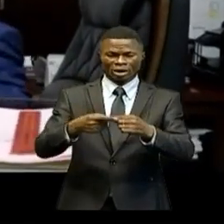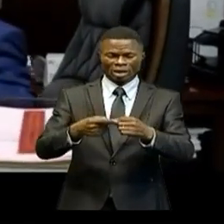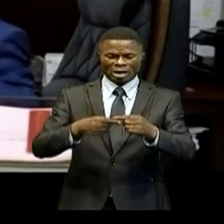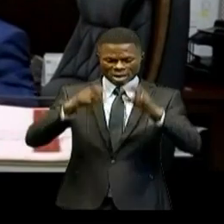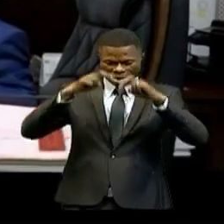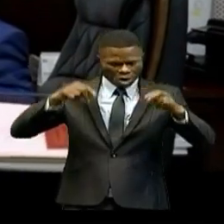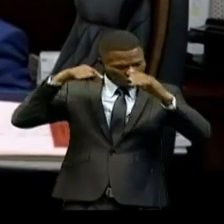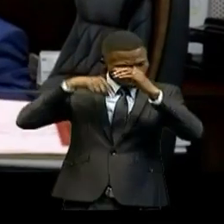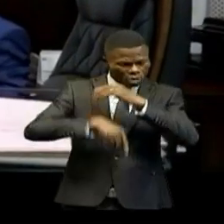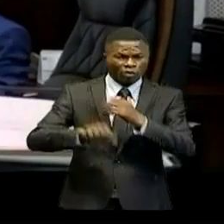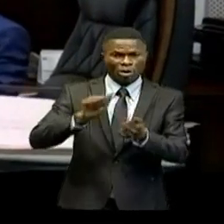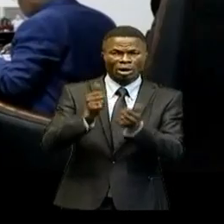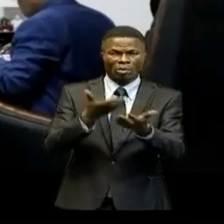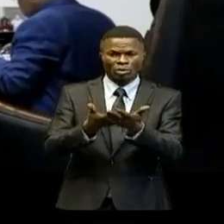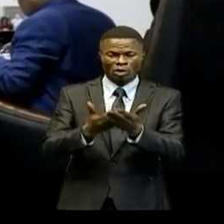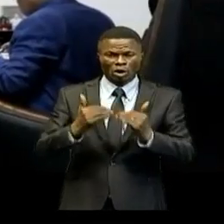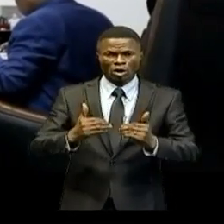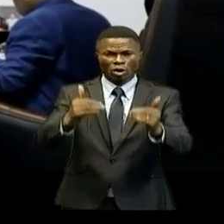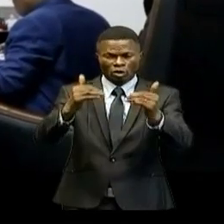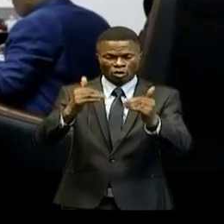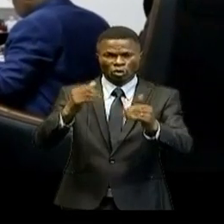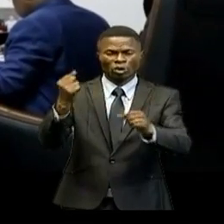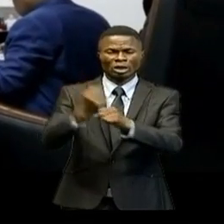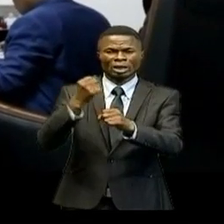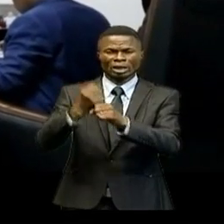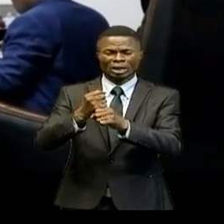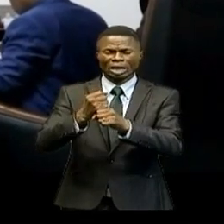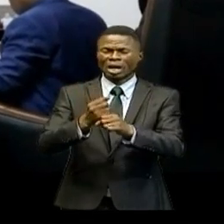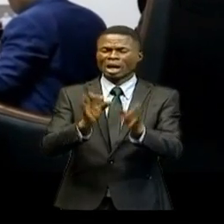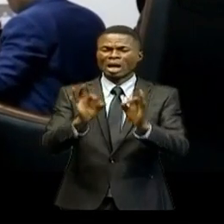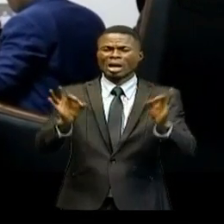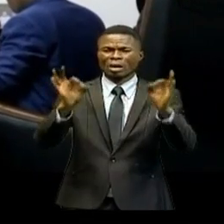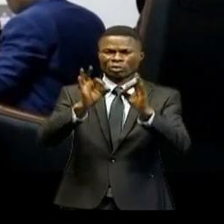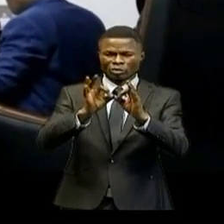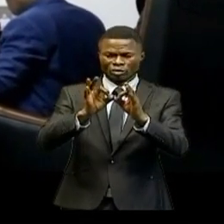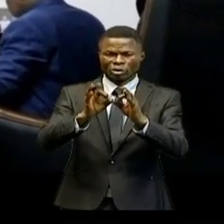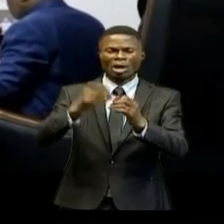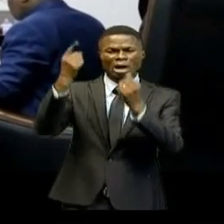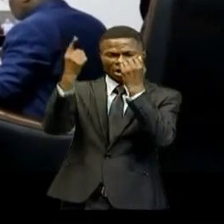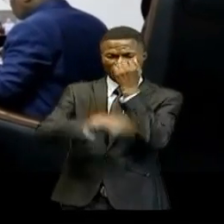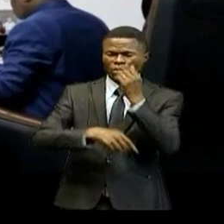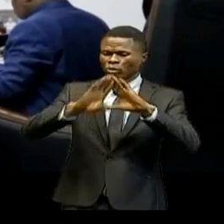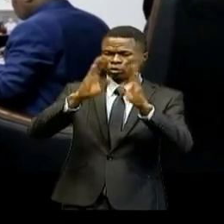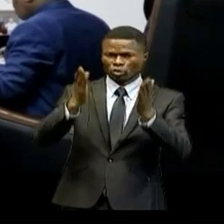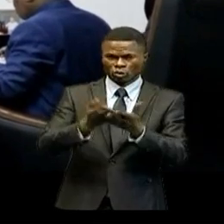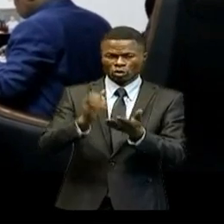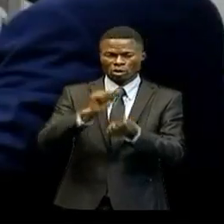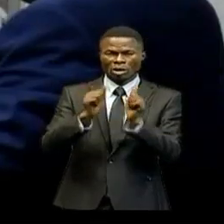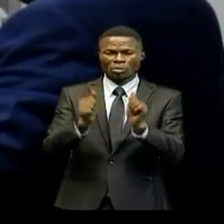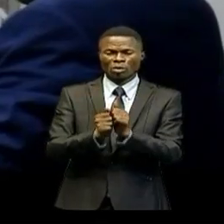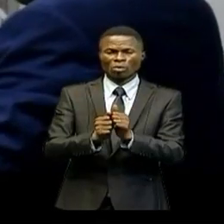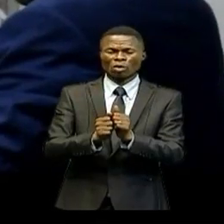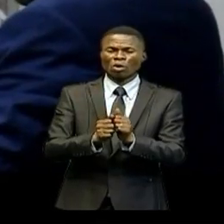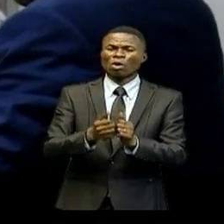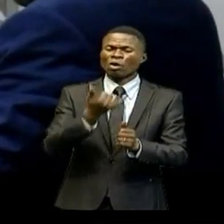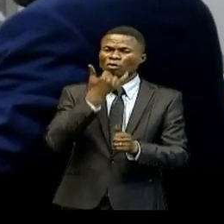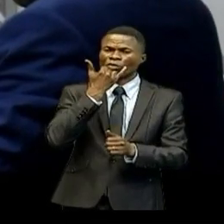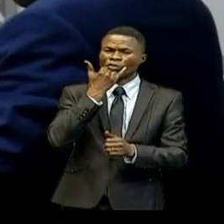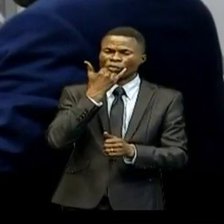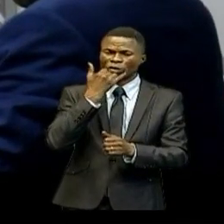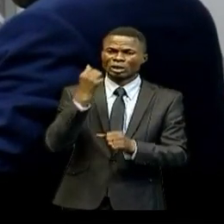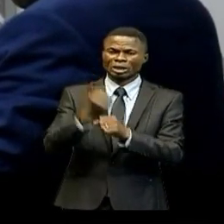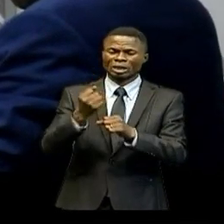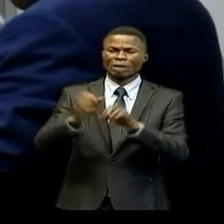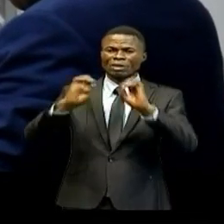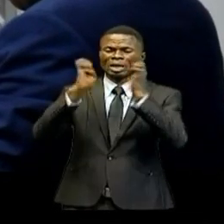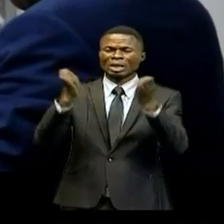les sujets et poursuivre les investigations en vue de sanctionner toute forme de manquement dans la gestion de nos équipes